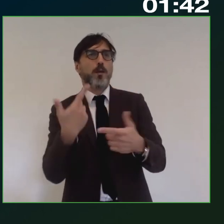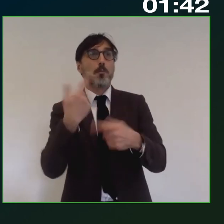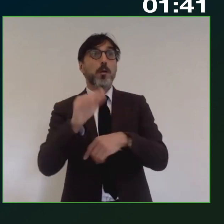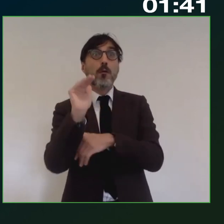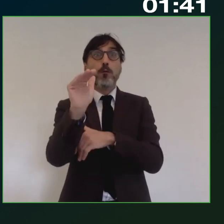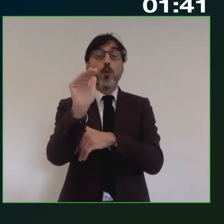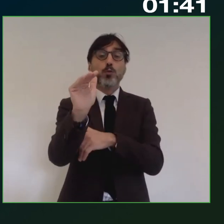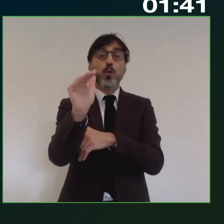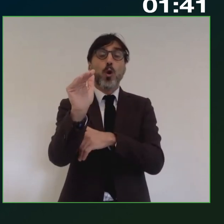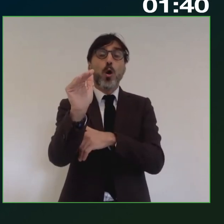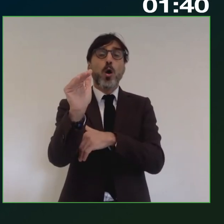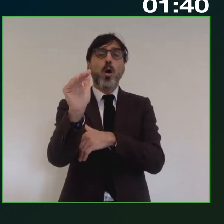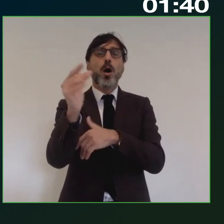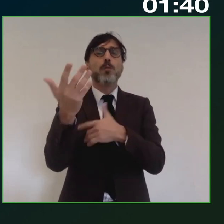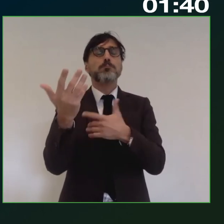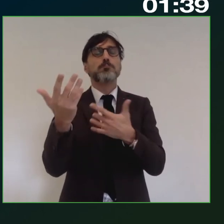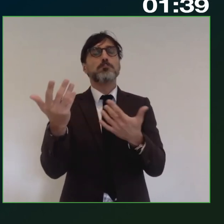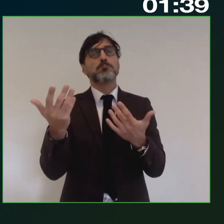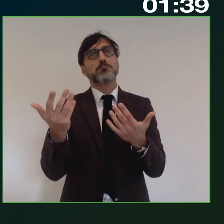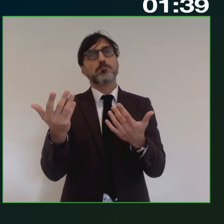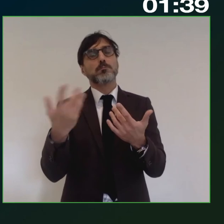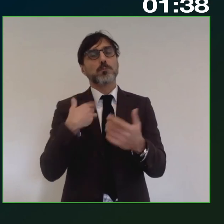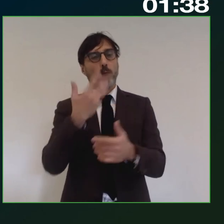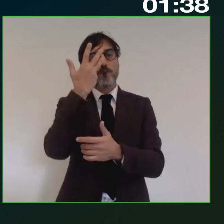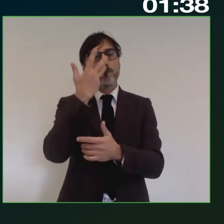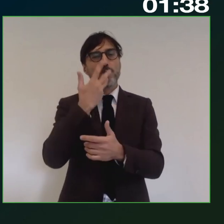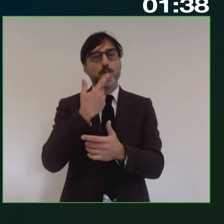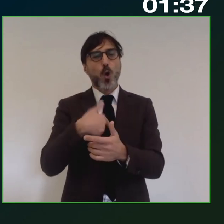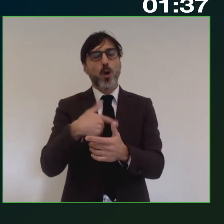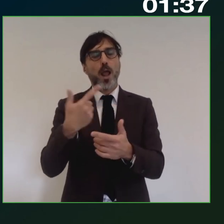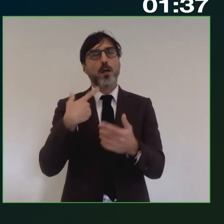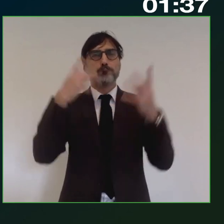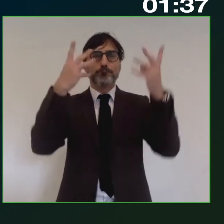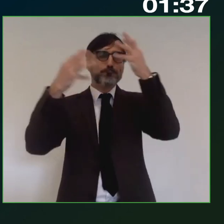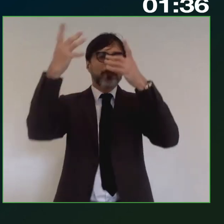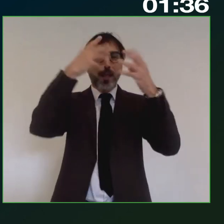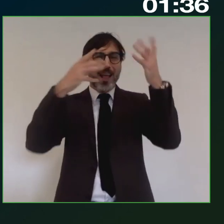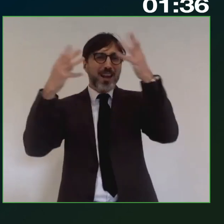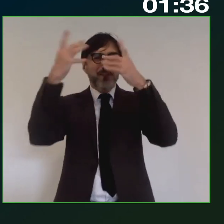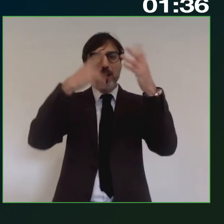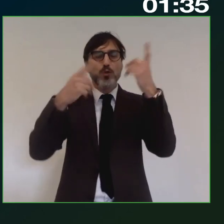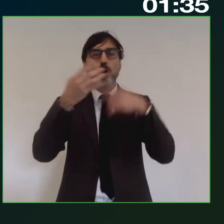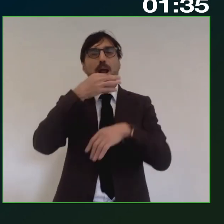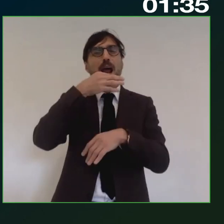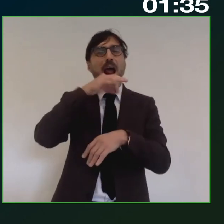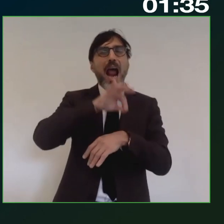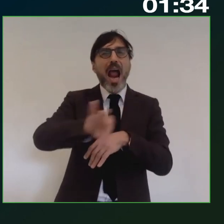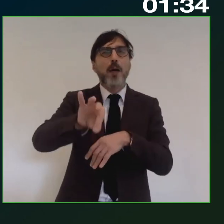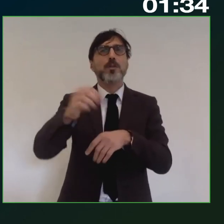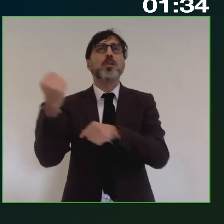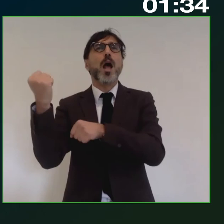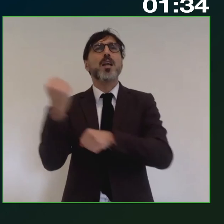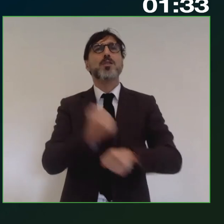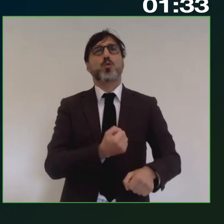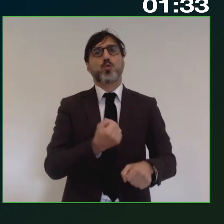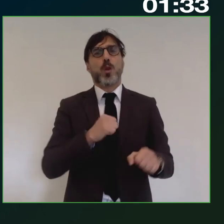e vorrei anche fare qualche riflessione sulla capacità istituzionale e amministrativa